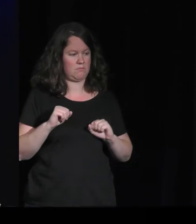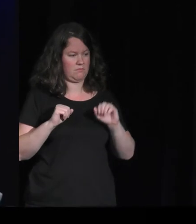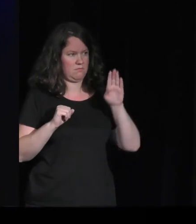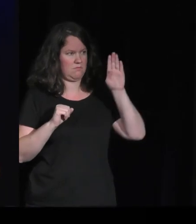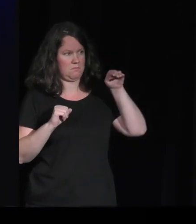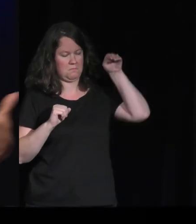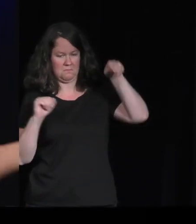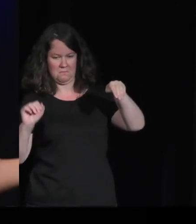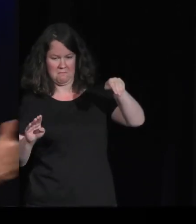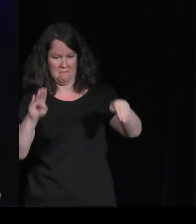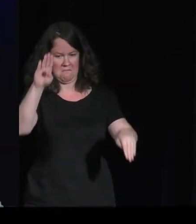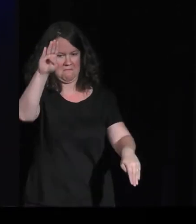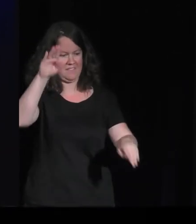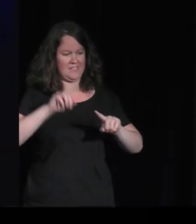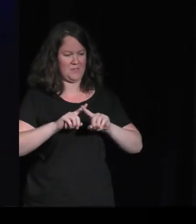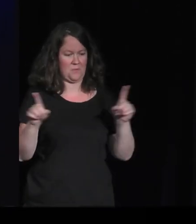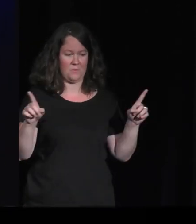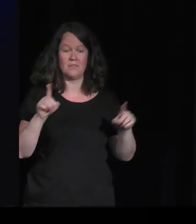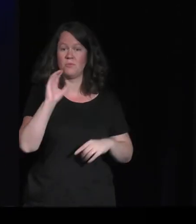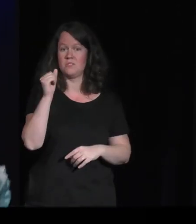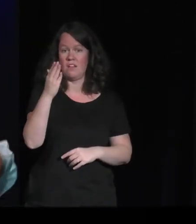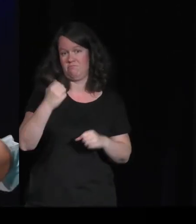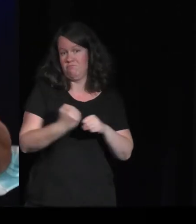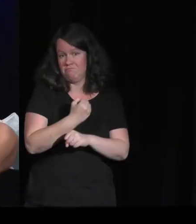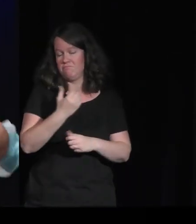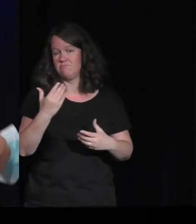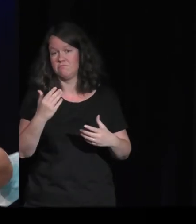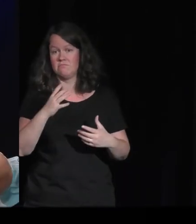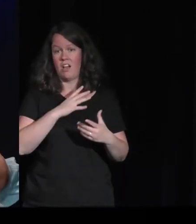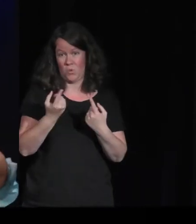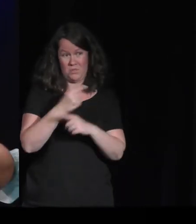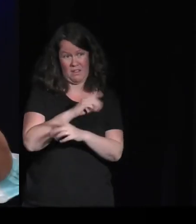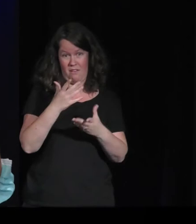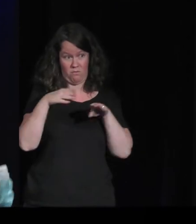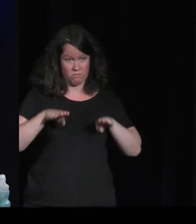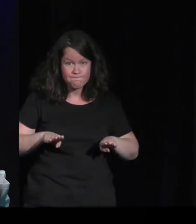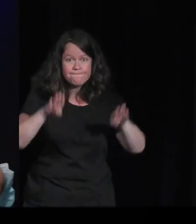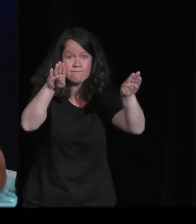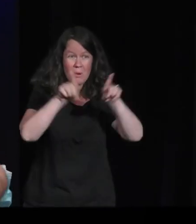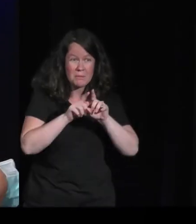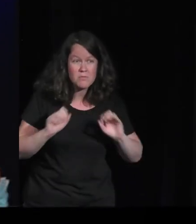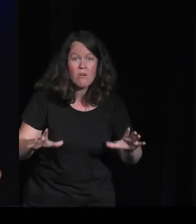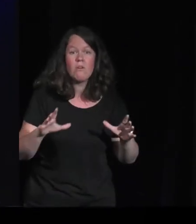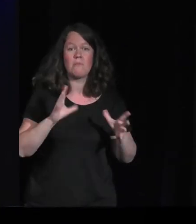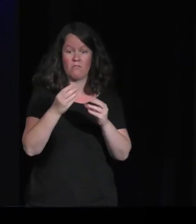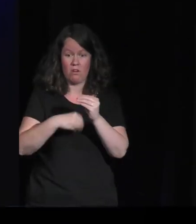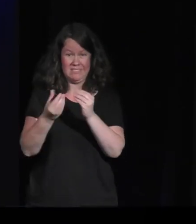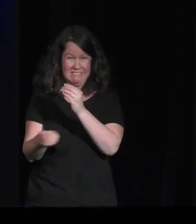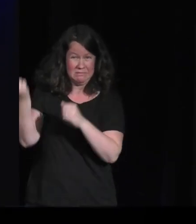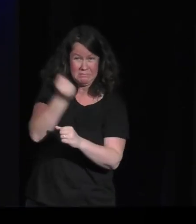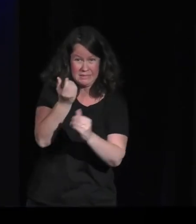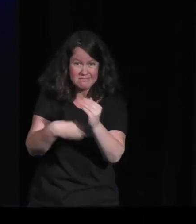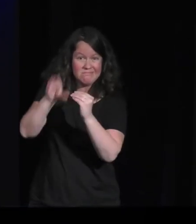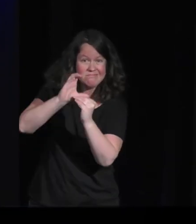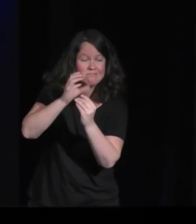a des effets rebonds, a des effets de substitution, comme tu l'évoquais, pour le cloud. Enfin, pas de substitution, pour le coup d'addition. Les technologies s'additionnent et